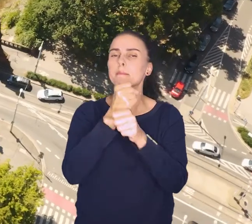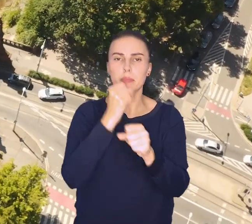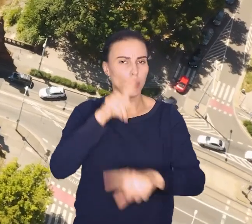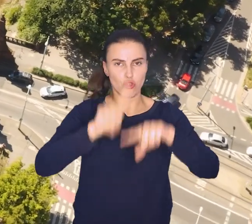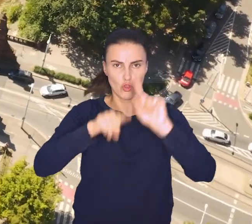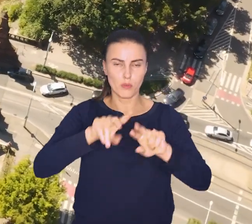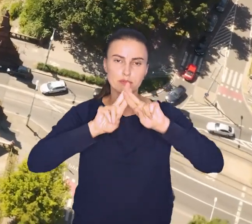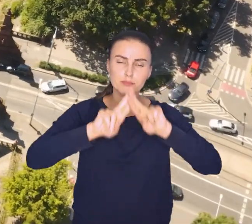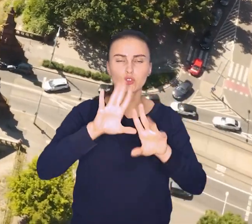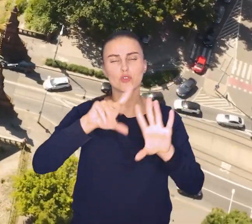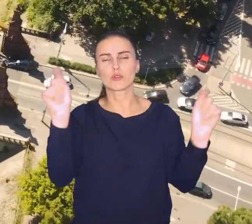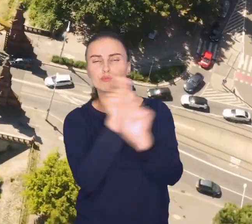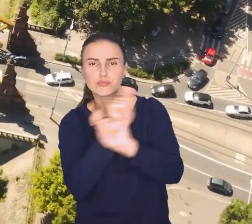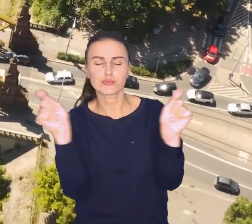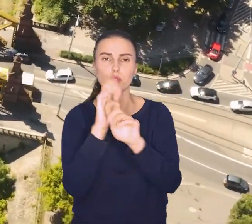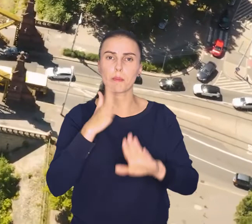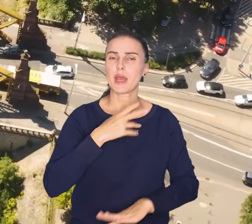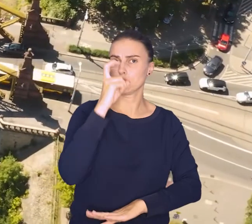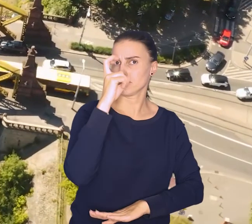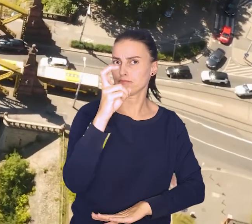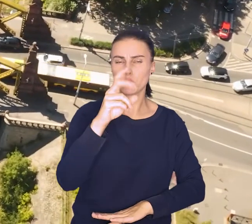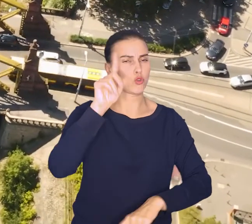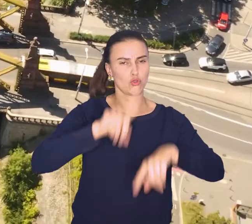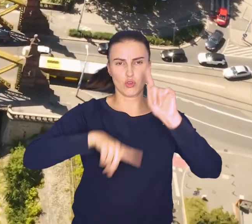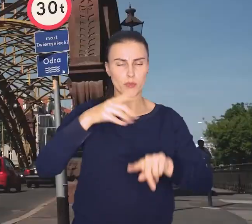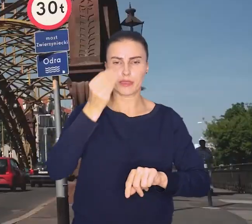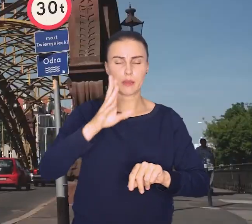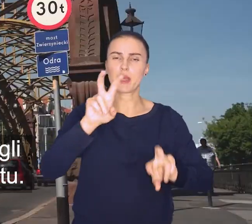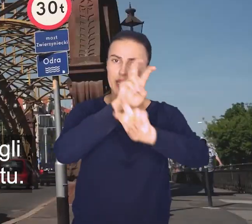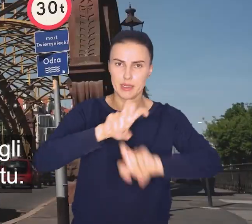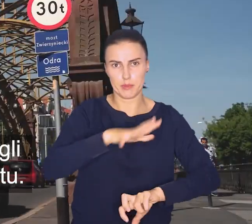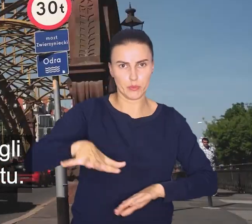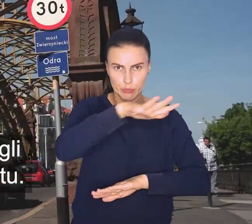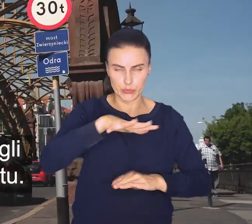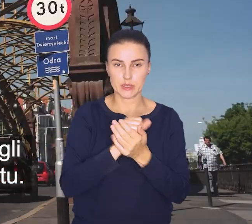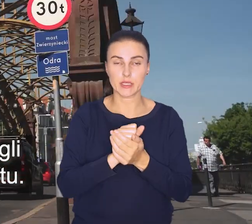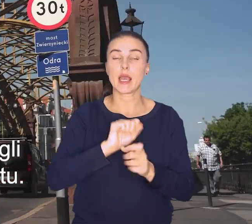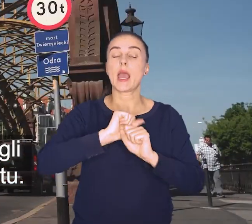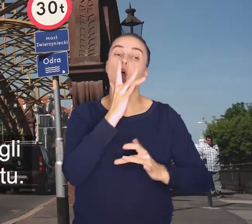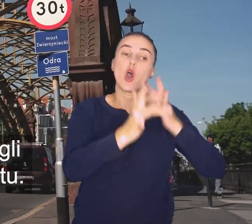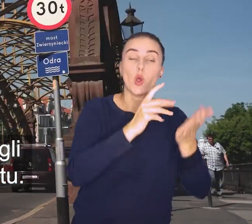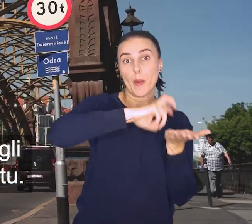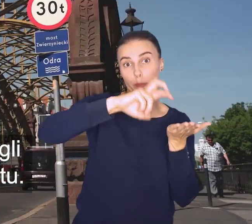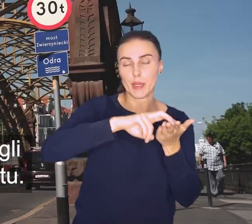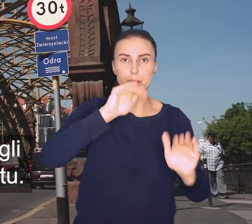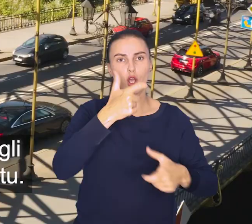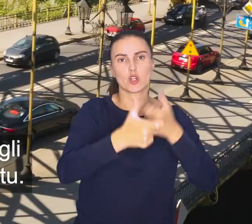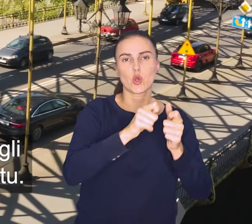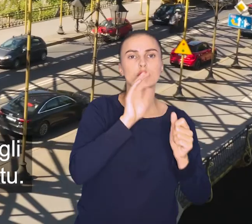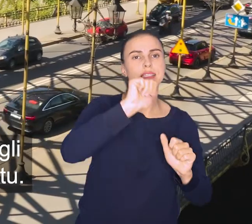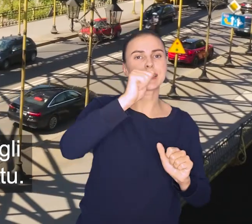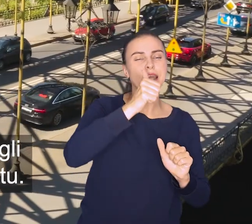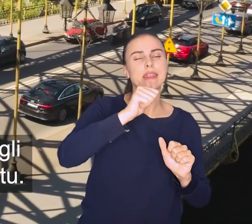wyłączenia obiektu z ruchu, bo część drogowo-tramwajowa nie będzie remontowana w tym etapie, a piesi i rowerzyści podczas robót będą mogli